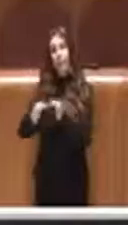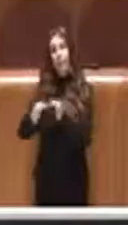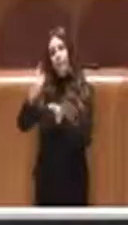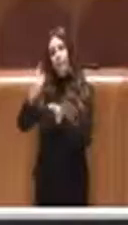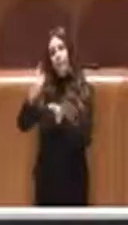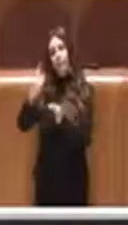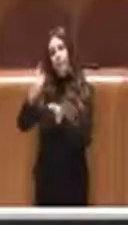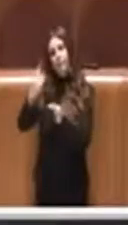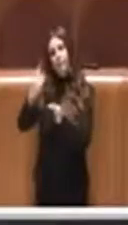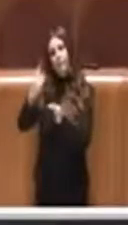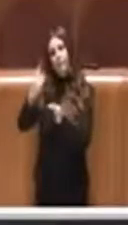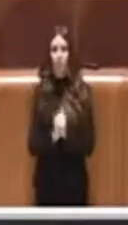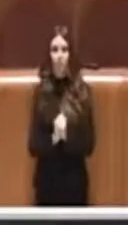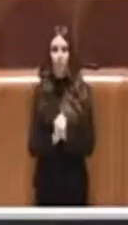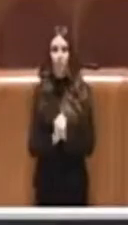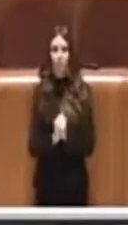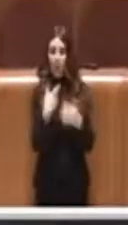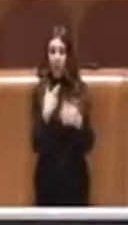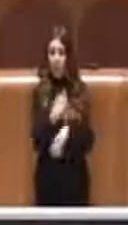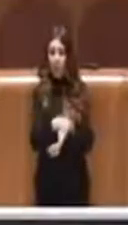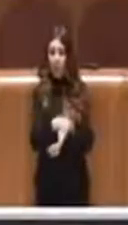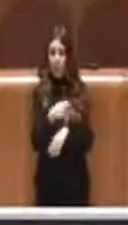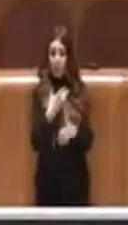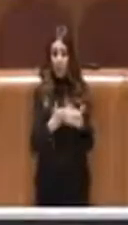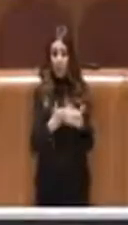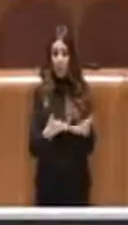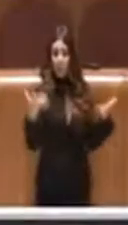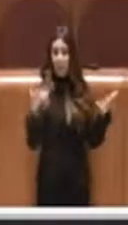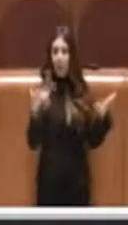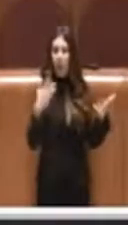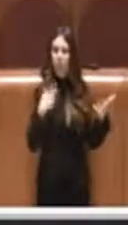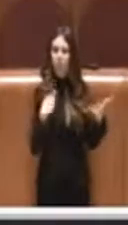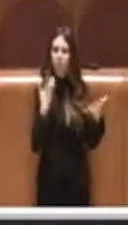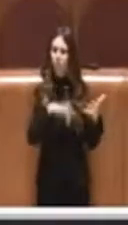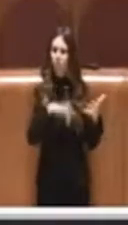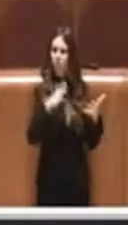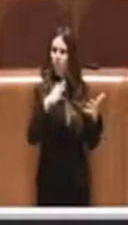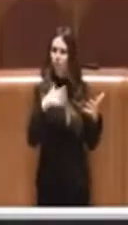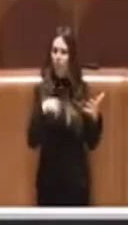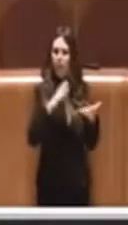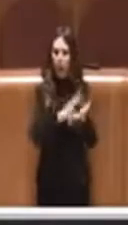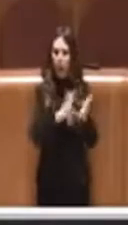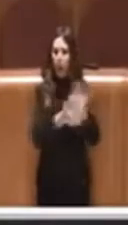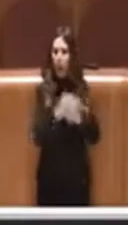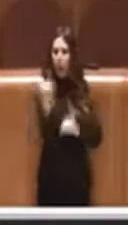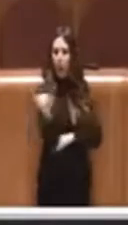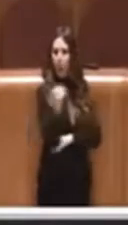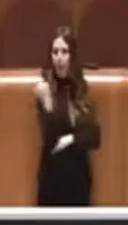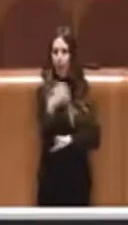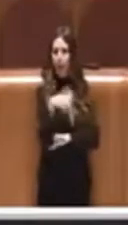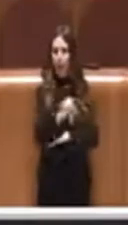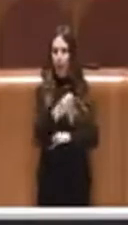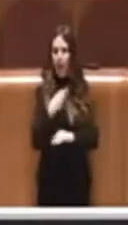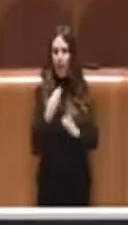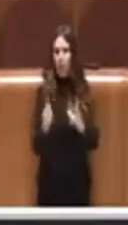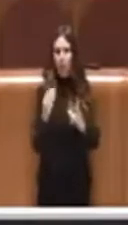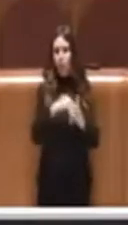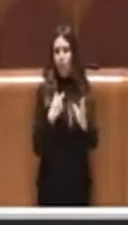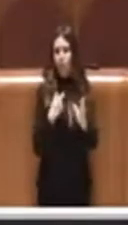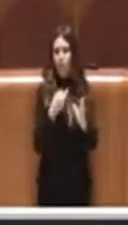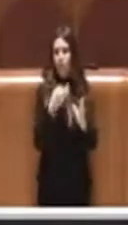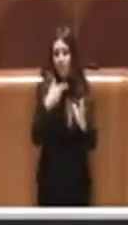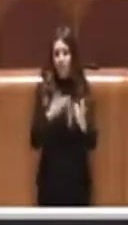Presidente, questa maggioranza ha già inserito all'interno del contratto di servizio l'AMA di municipio, per cui già sta